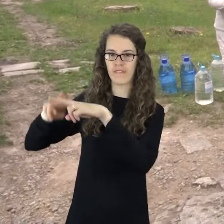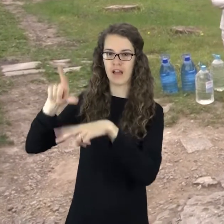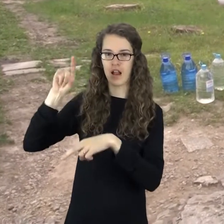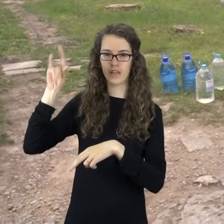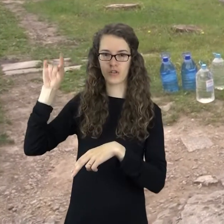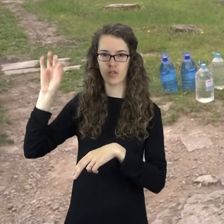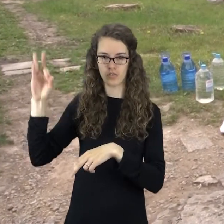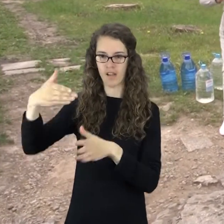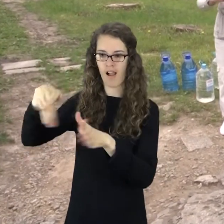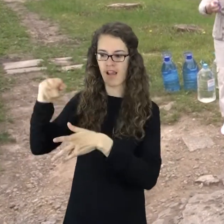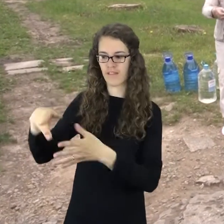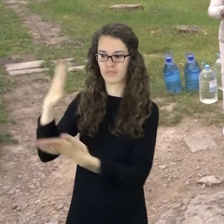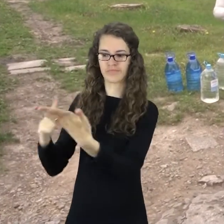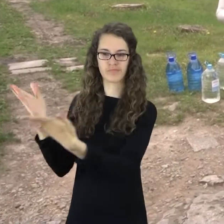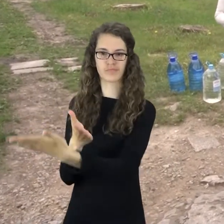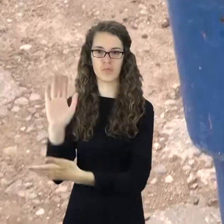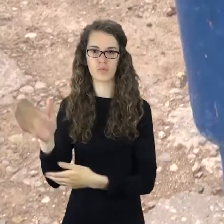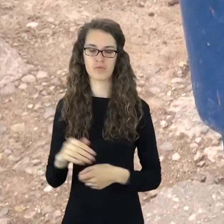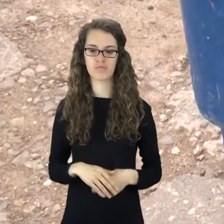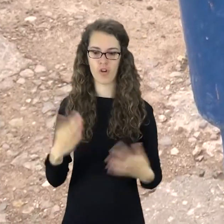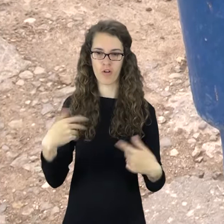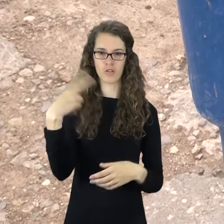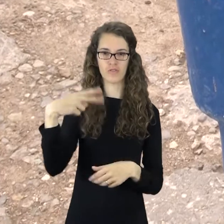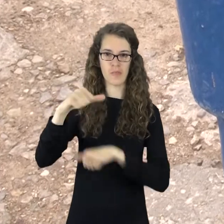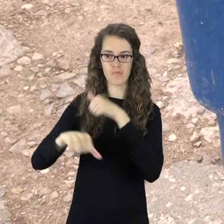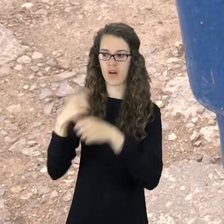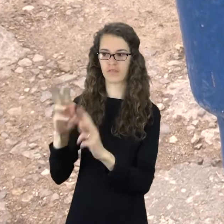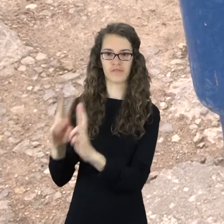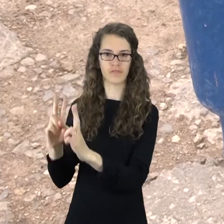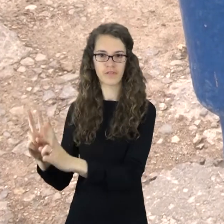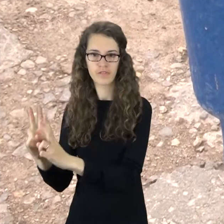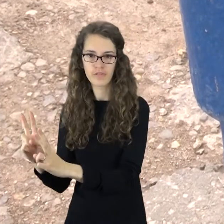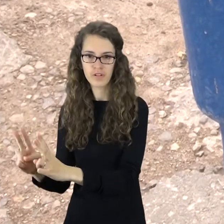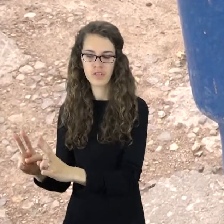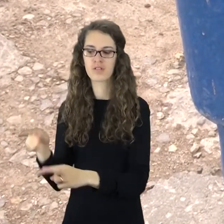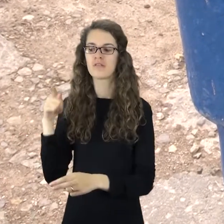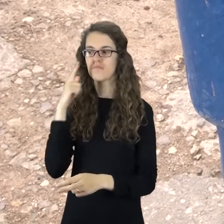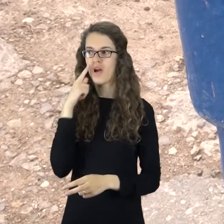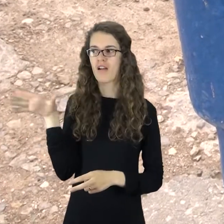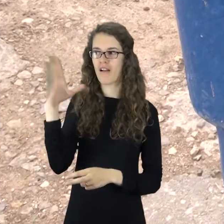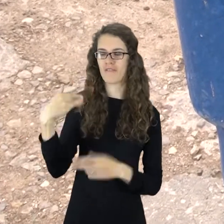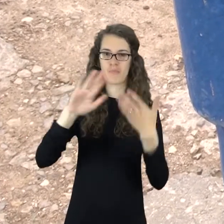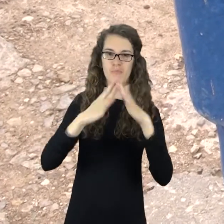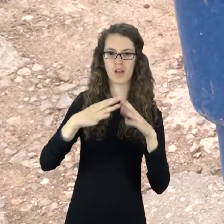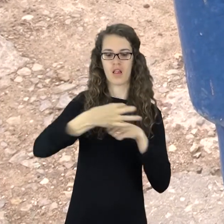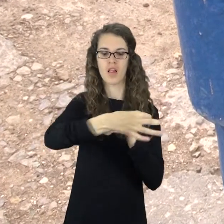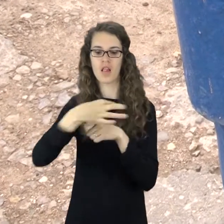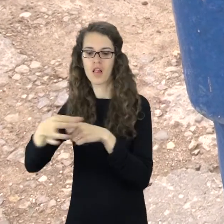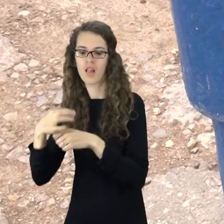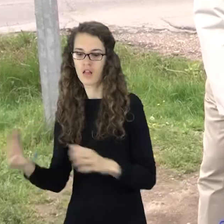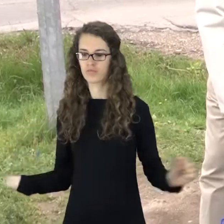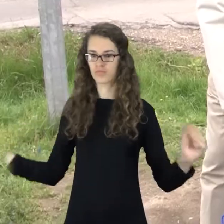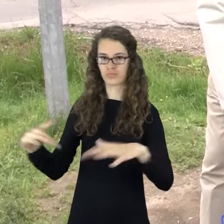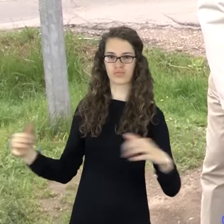gatvės angrižoje. Daugiu nei 20 metų šioje vietoje stuksojusių kolonėlė tapo ne tik mūsų miesto, bet ir aplinkinių rajonų